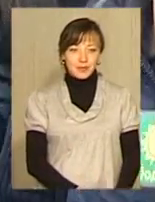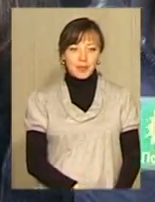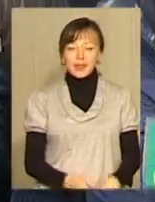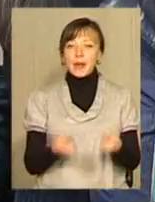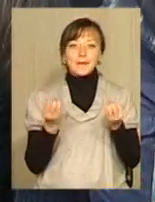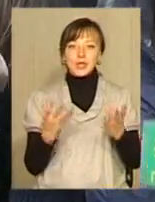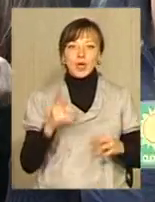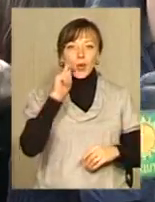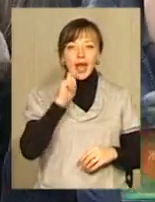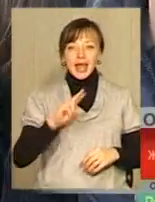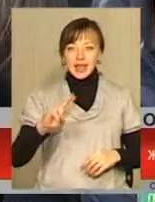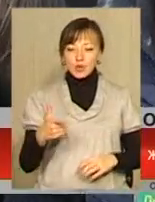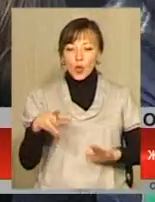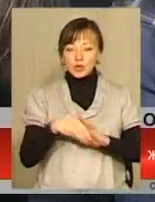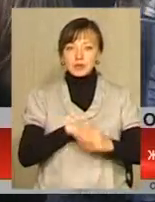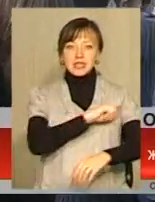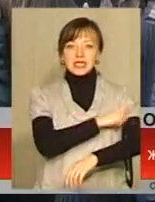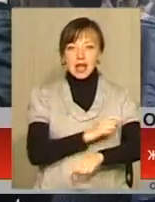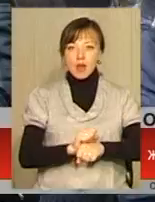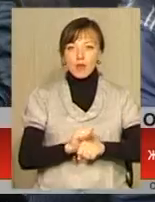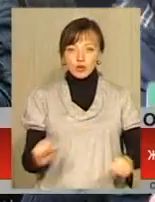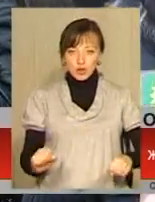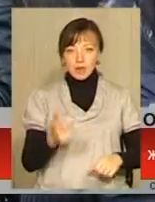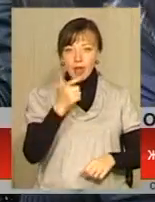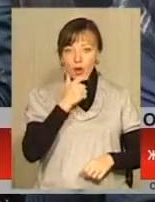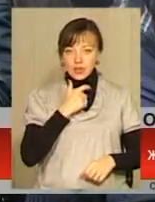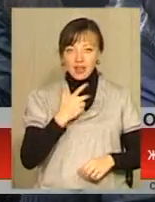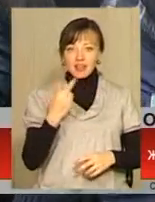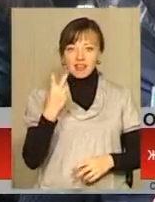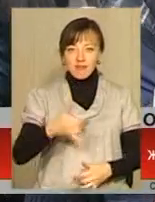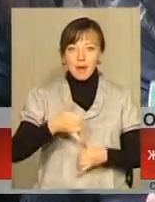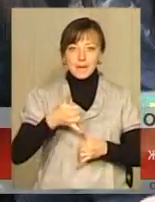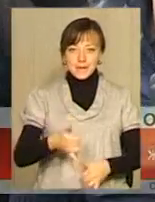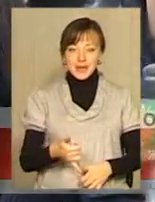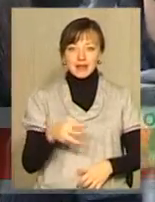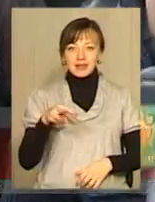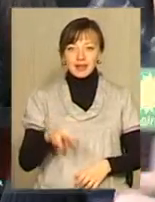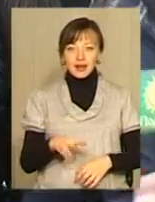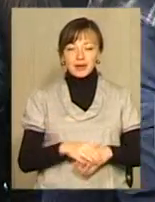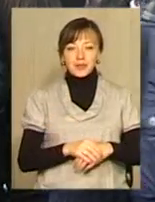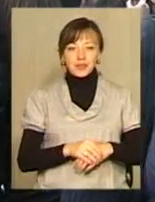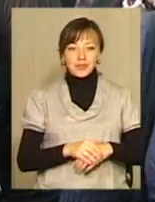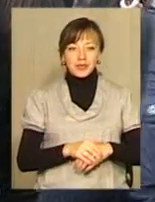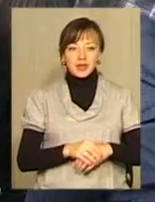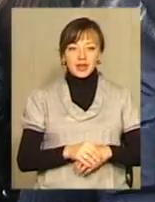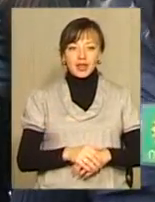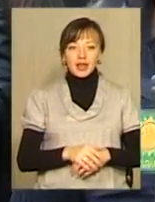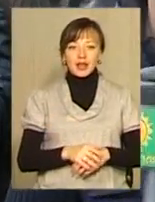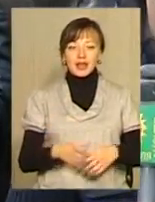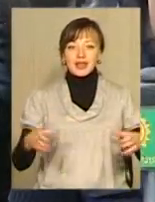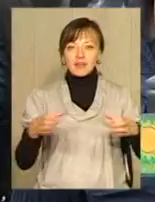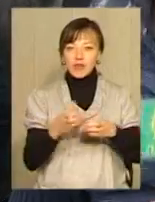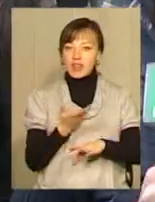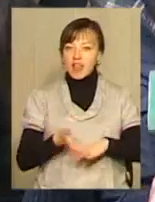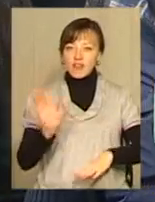Непростий українець, війну особлення сили, мужності та благородства. Два метри зросту, розмах груд – два метри і три сантиметри. Дивізіон –